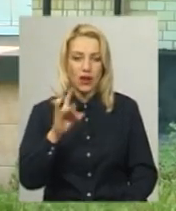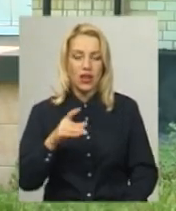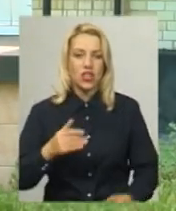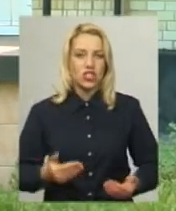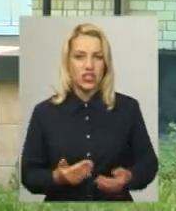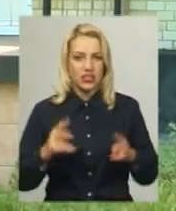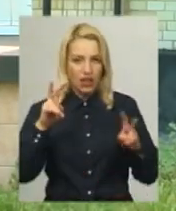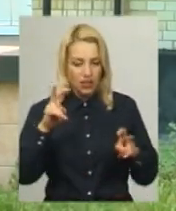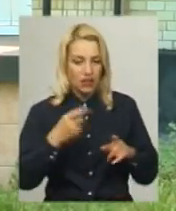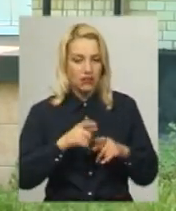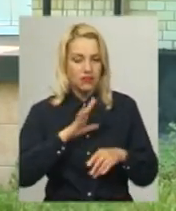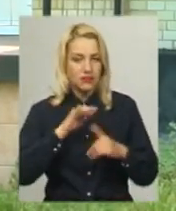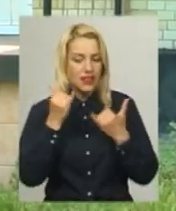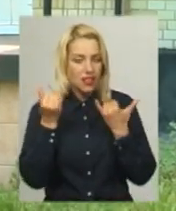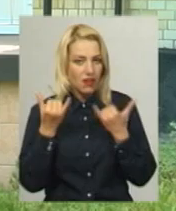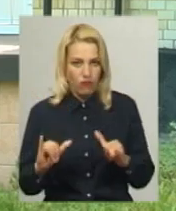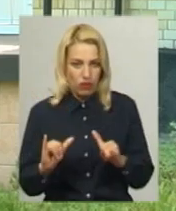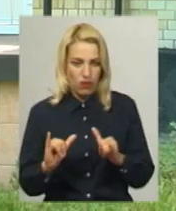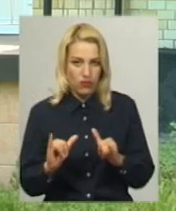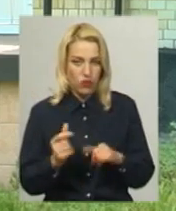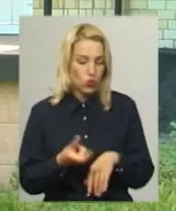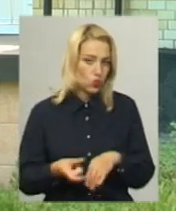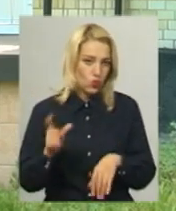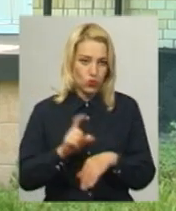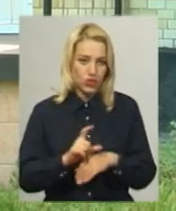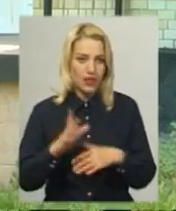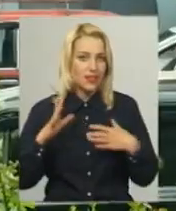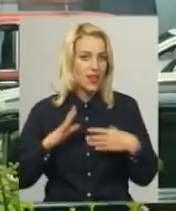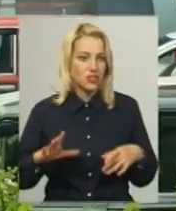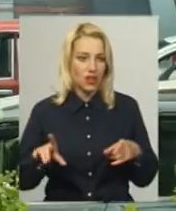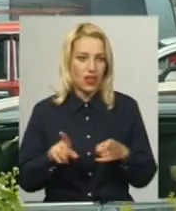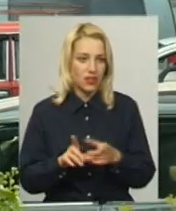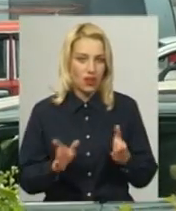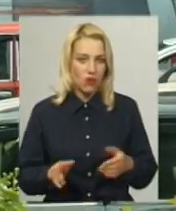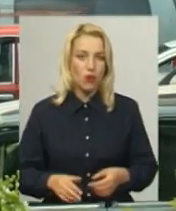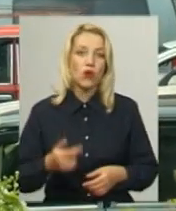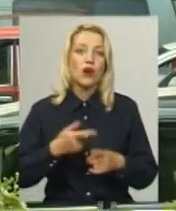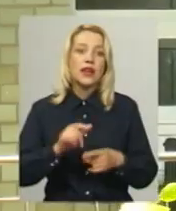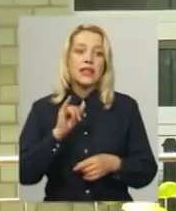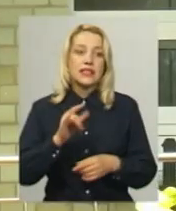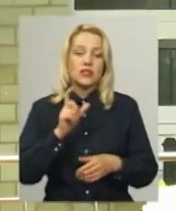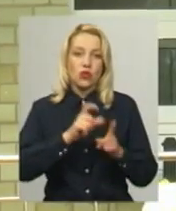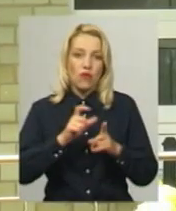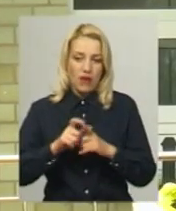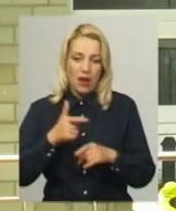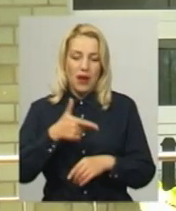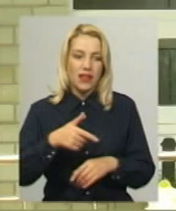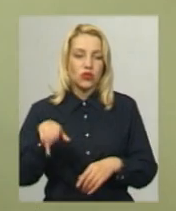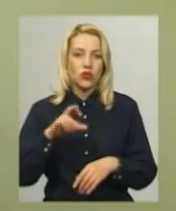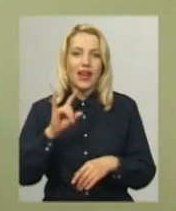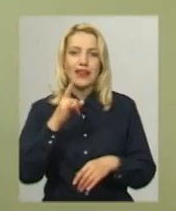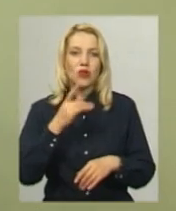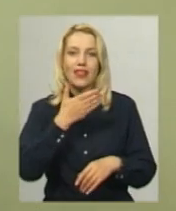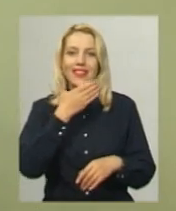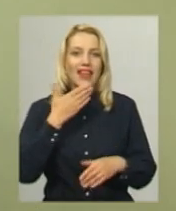не чекали цього такого. За словами Ганни Данилюк, дитина народилася недоношеною.